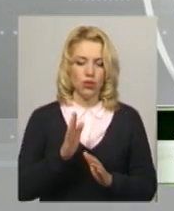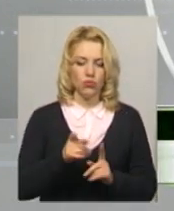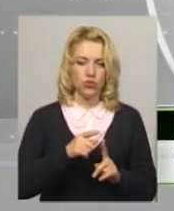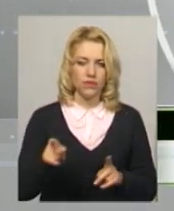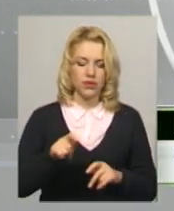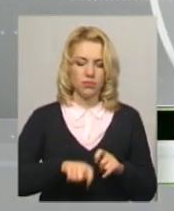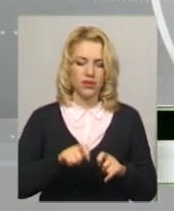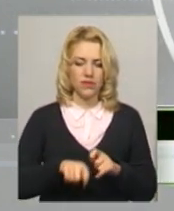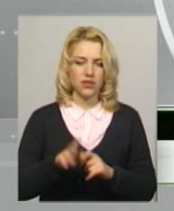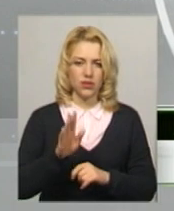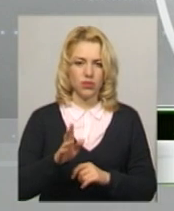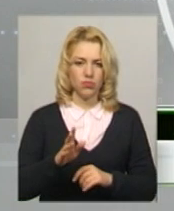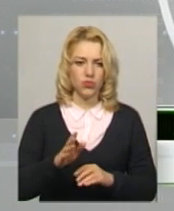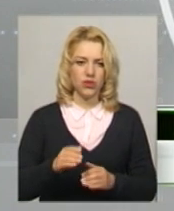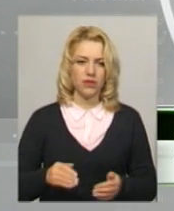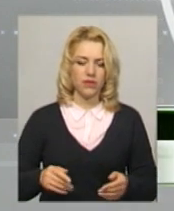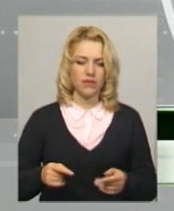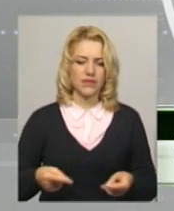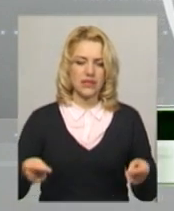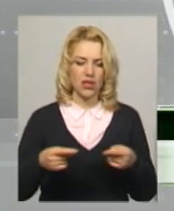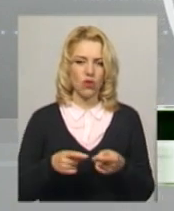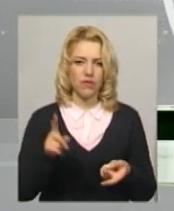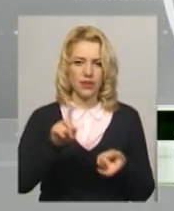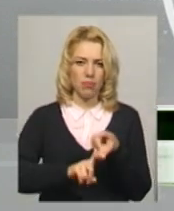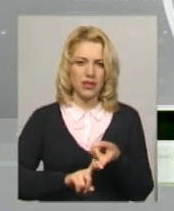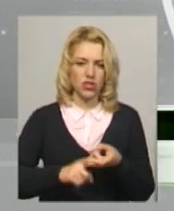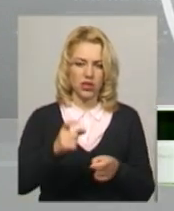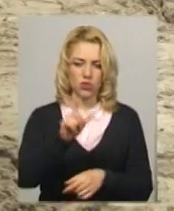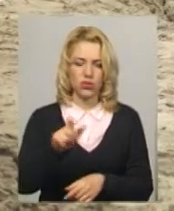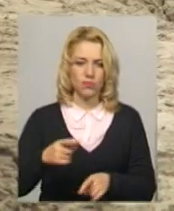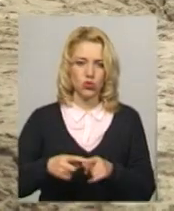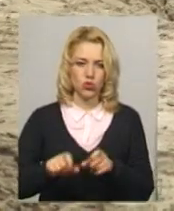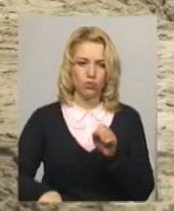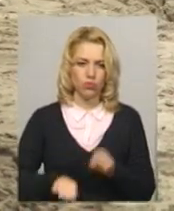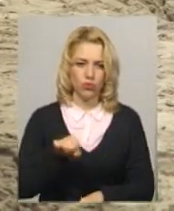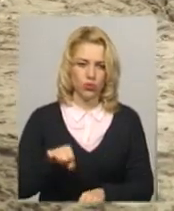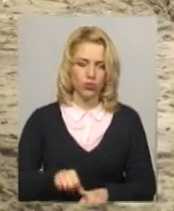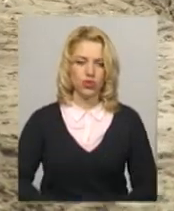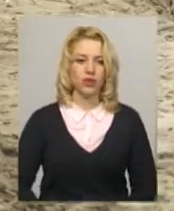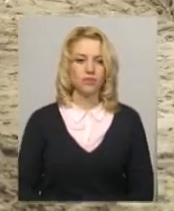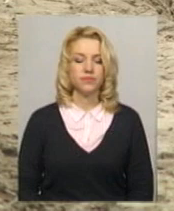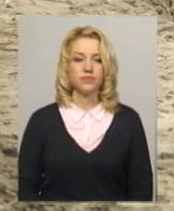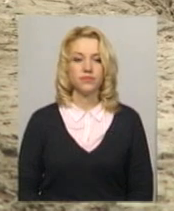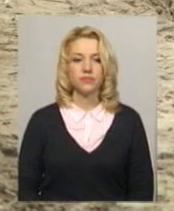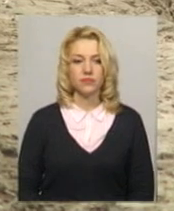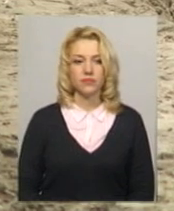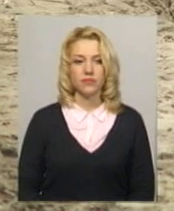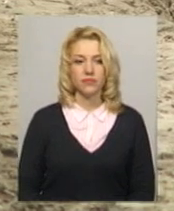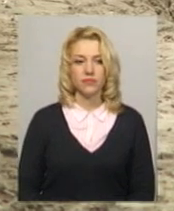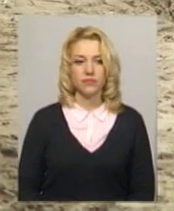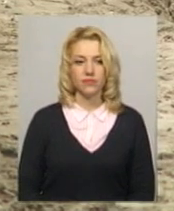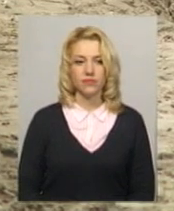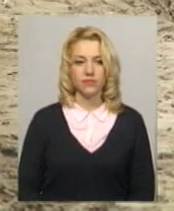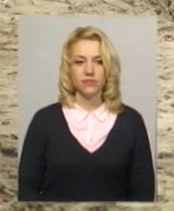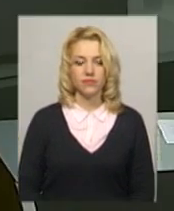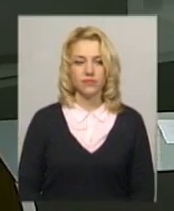перевірка та буде встановлено причерпних осіб до даного правопорушення. Андрій Гуманий, Олександрій Горщевський, Дімець Гольник. Новини поділі